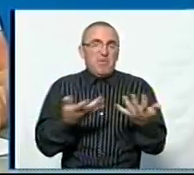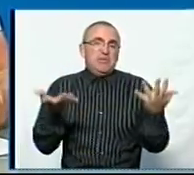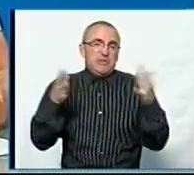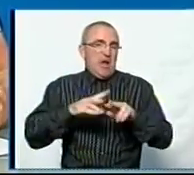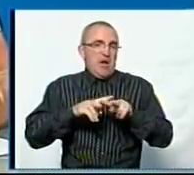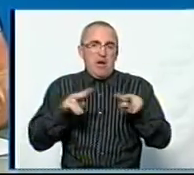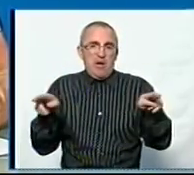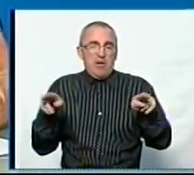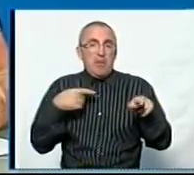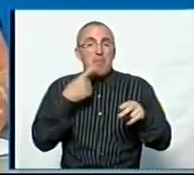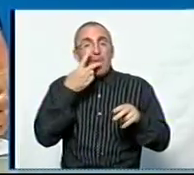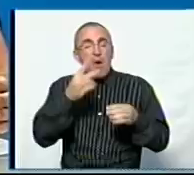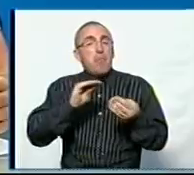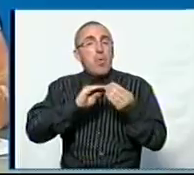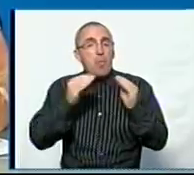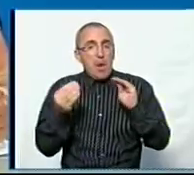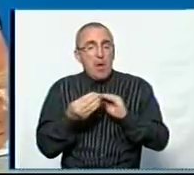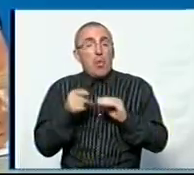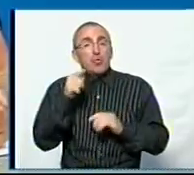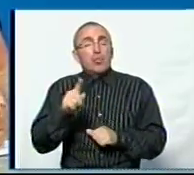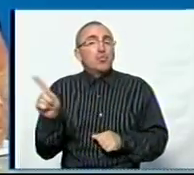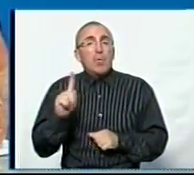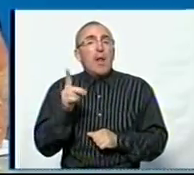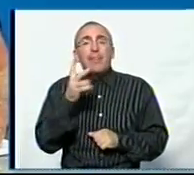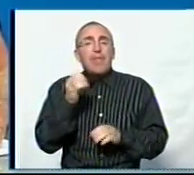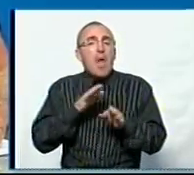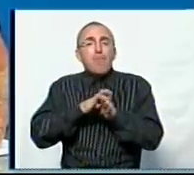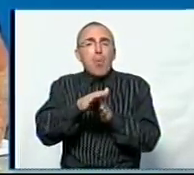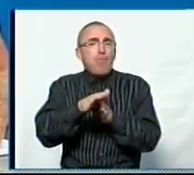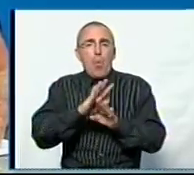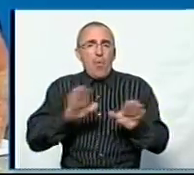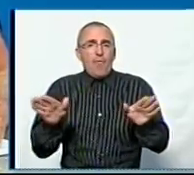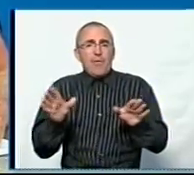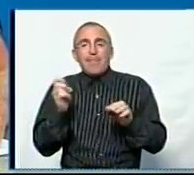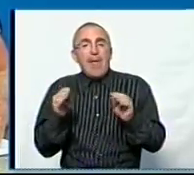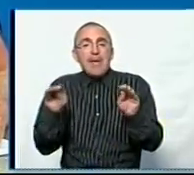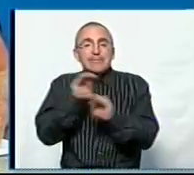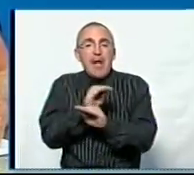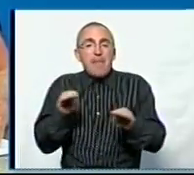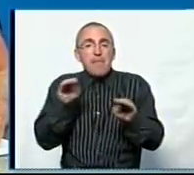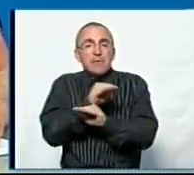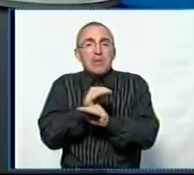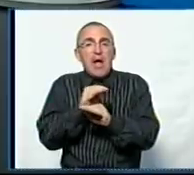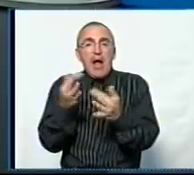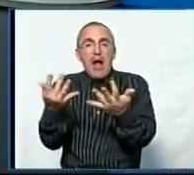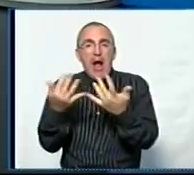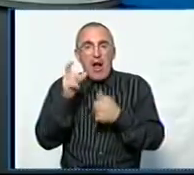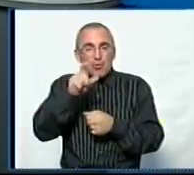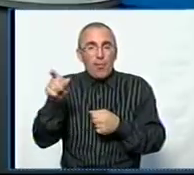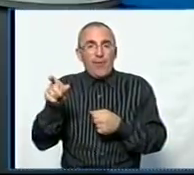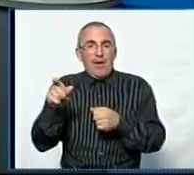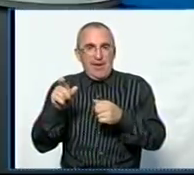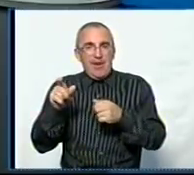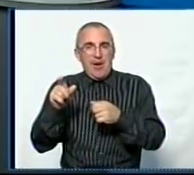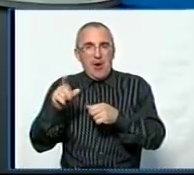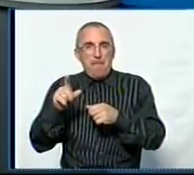освіти. Тобто, ми бачимо проблему ту, що не поповнюється, не заміщується кадровий потенціал. Питань